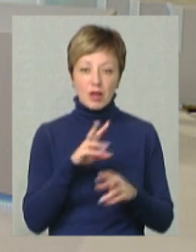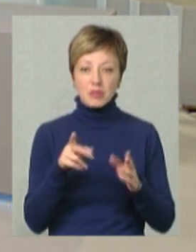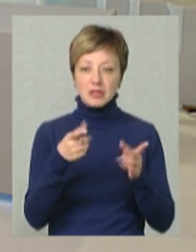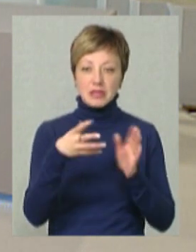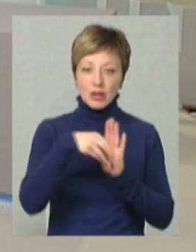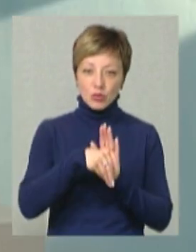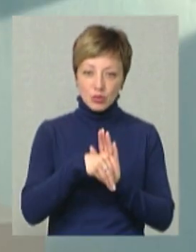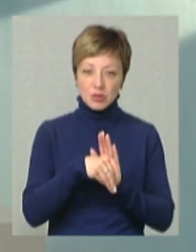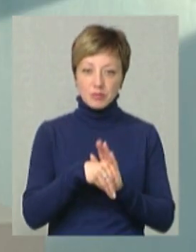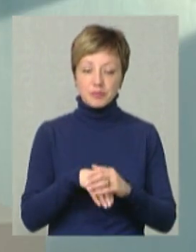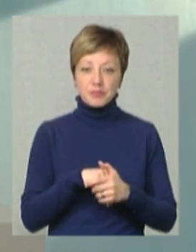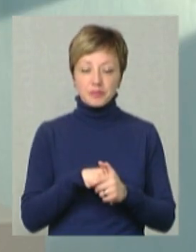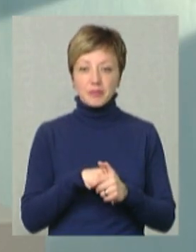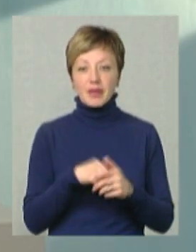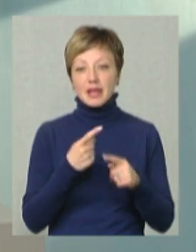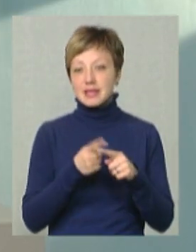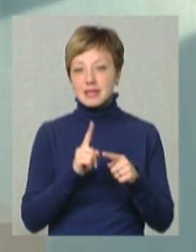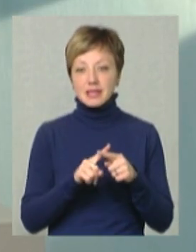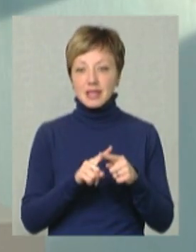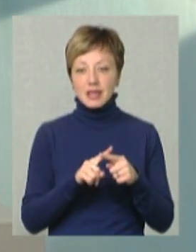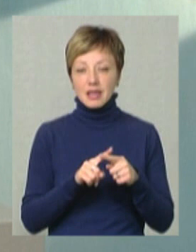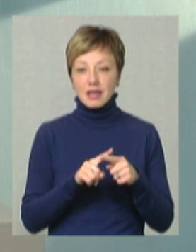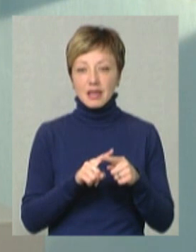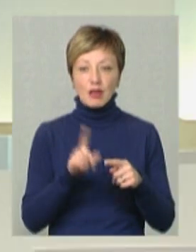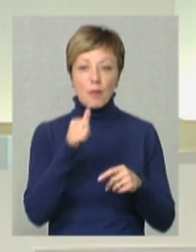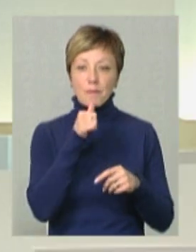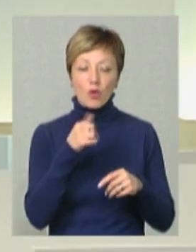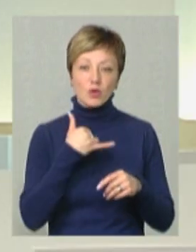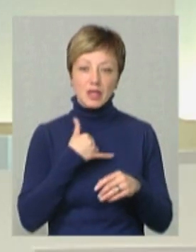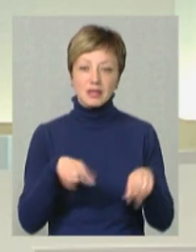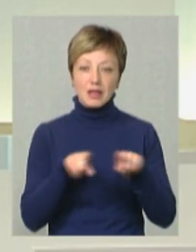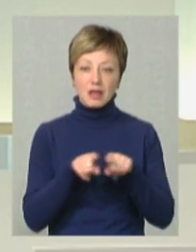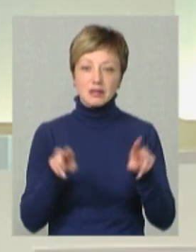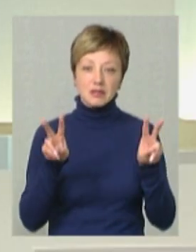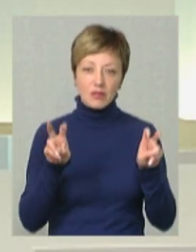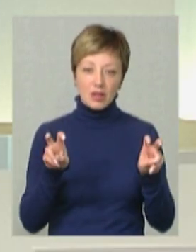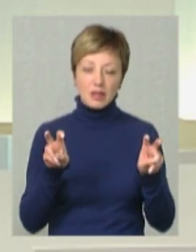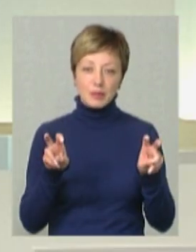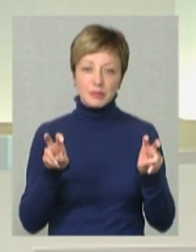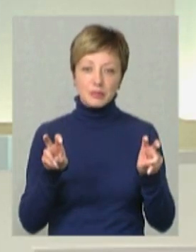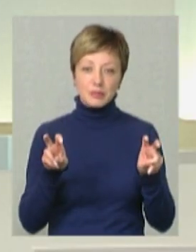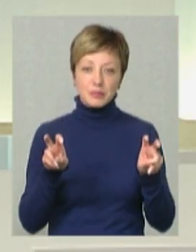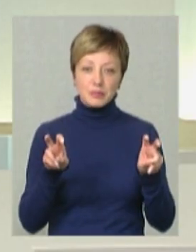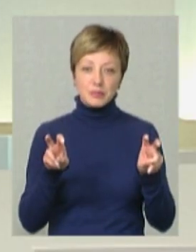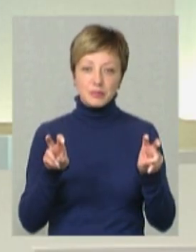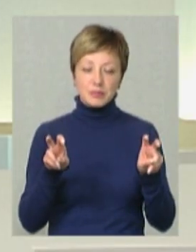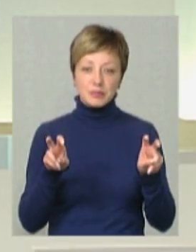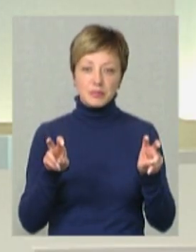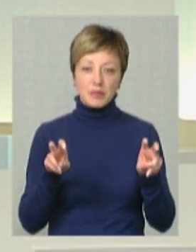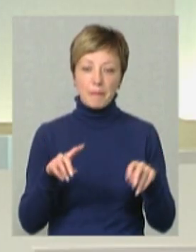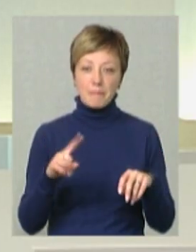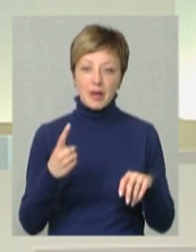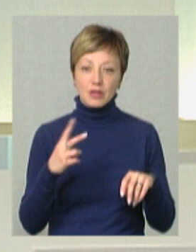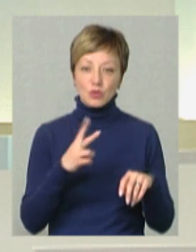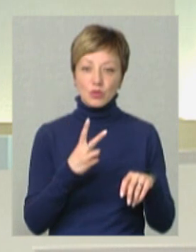залучені в це. Це навіть у нас є так звана альфа